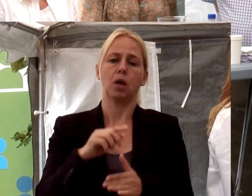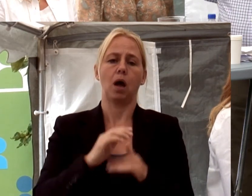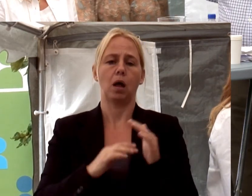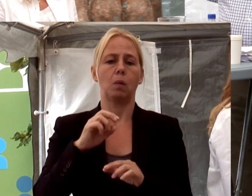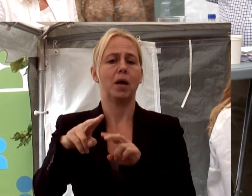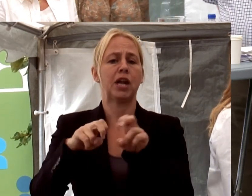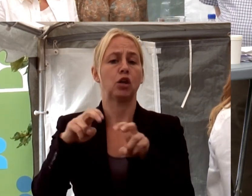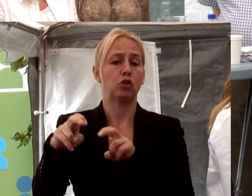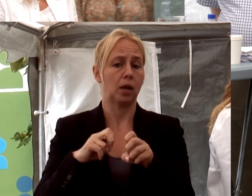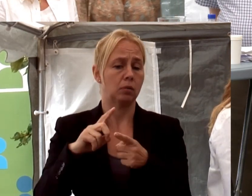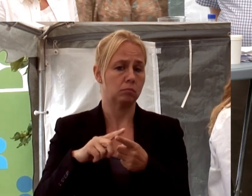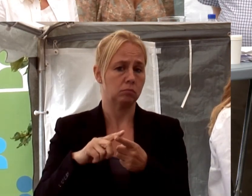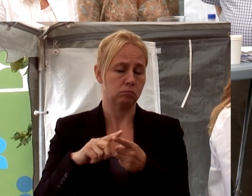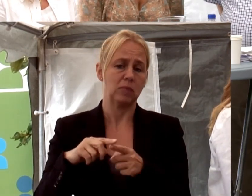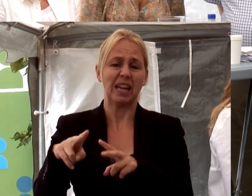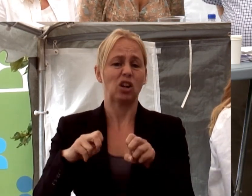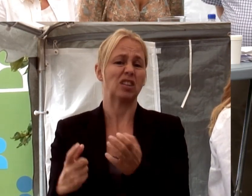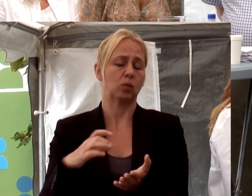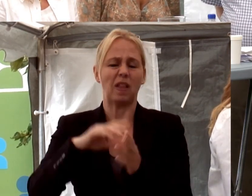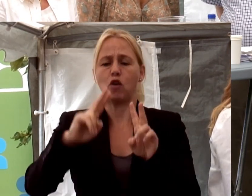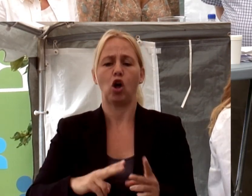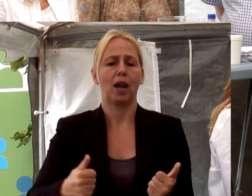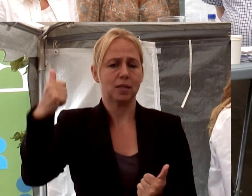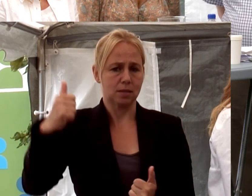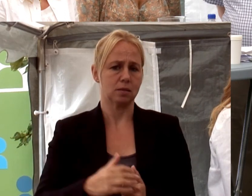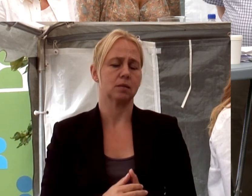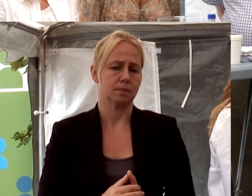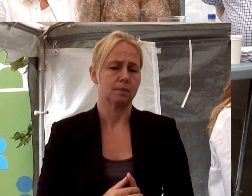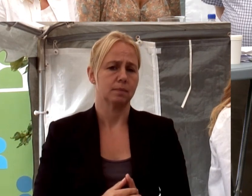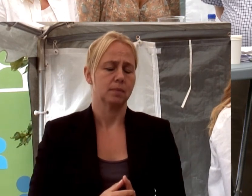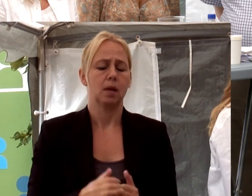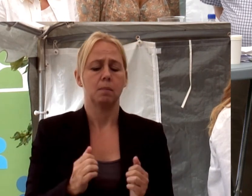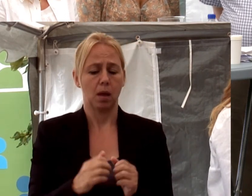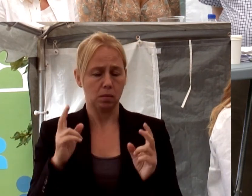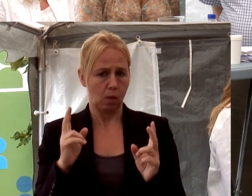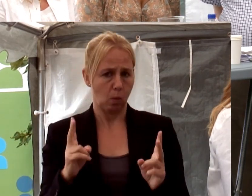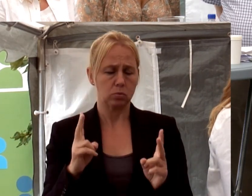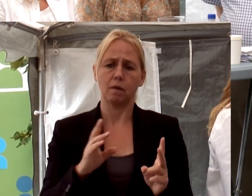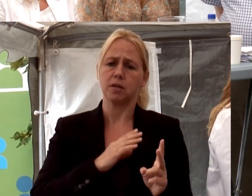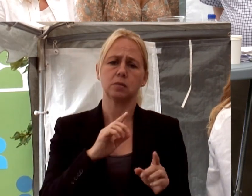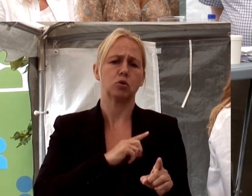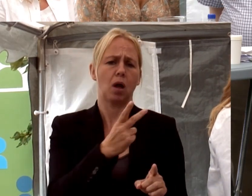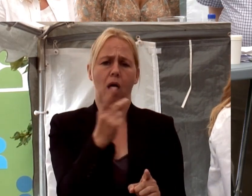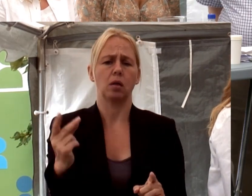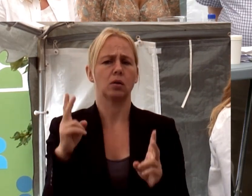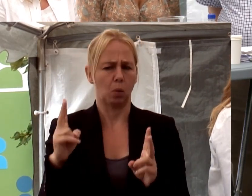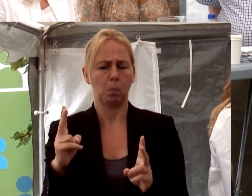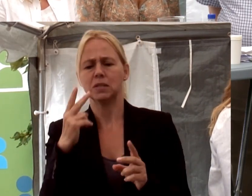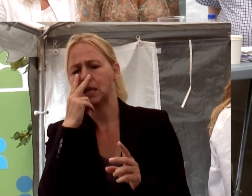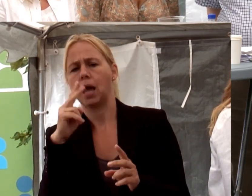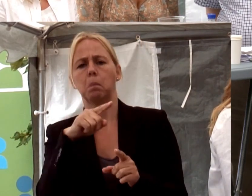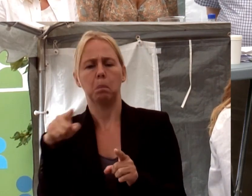rekryteringssituationen. är det mest vanliga i de här anmälningarna. Men vi har ju, det finns mycket annat som tyder på